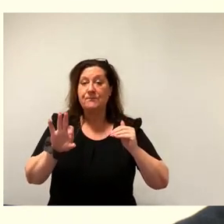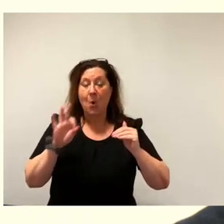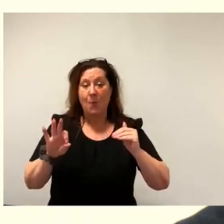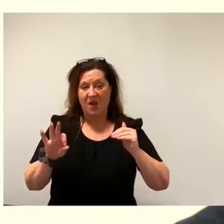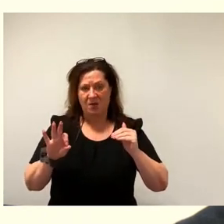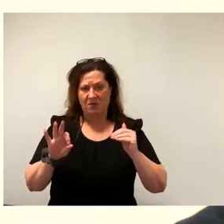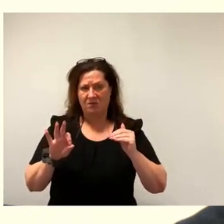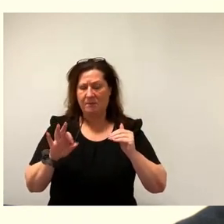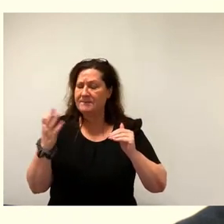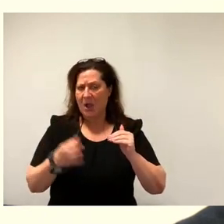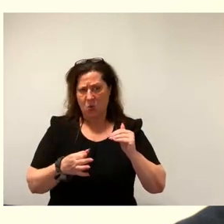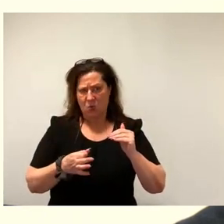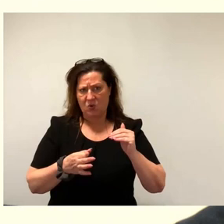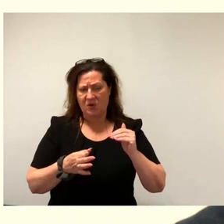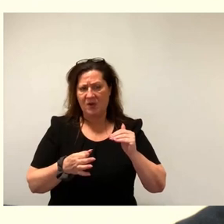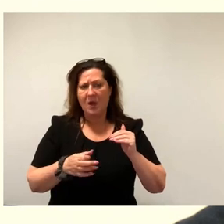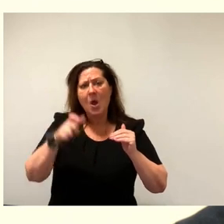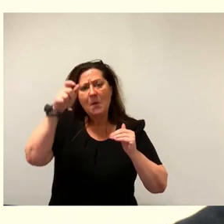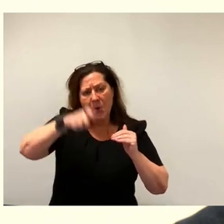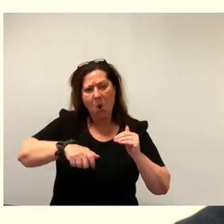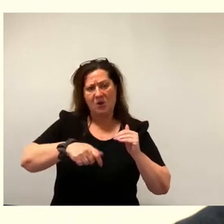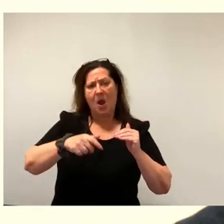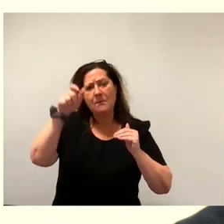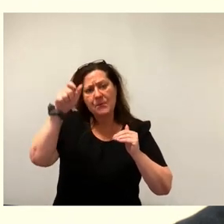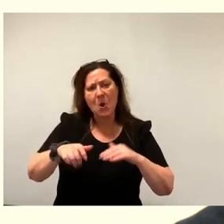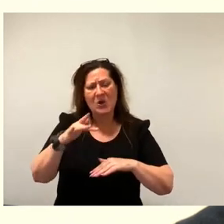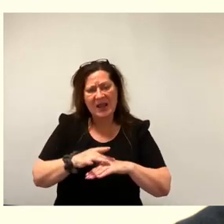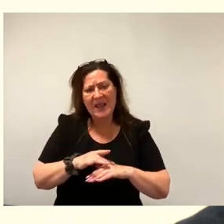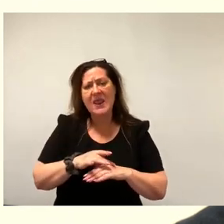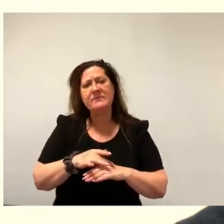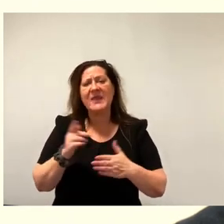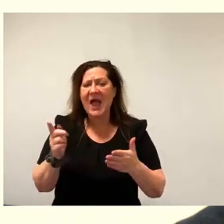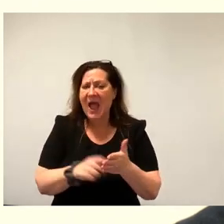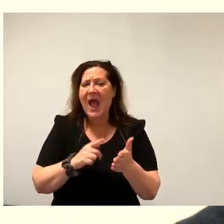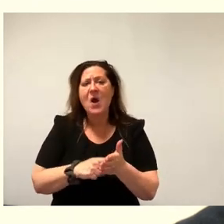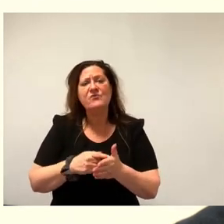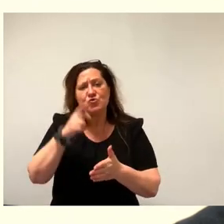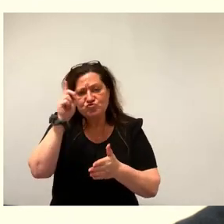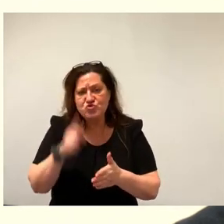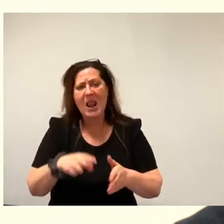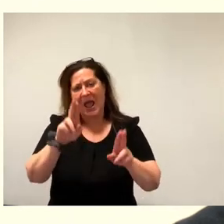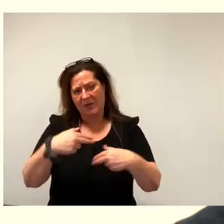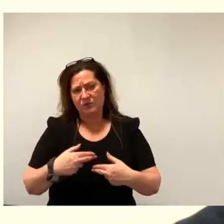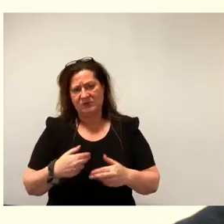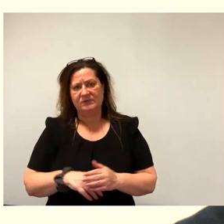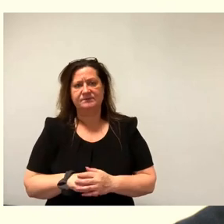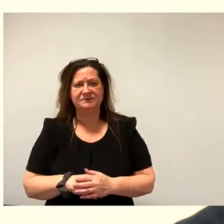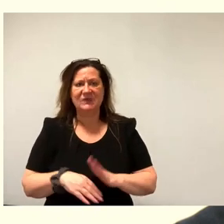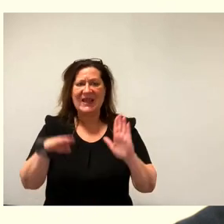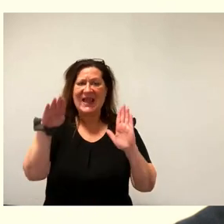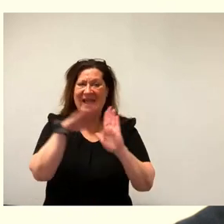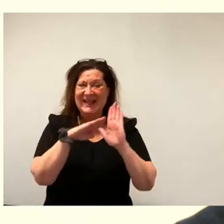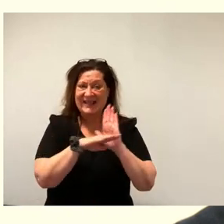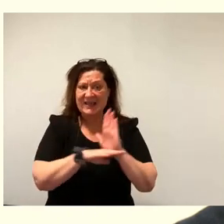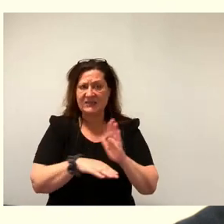sind Bürgerinnen und Bürger aufgefordert, hier zu antworten. Der Gesetzgeber hat nunmehr